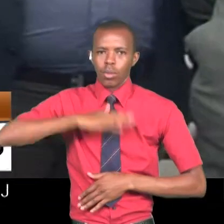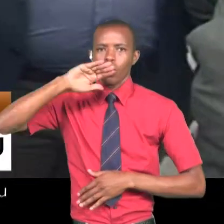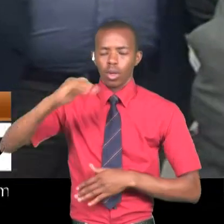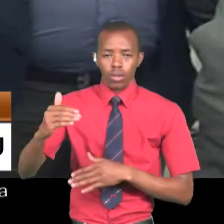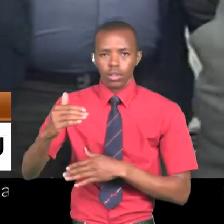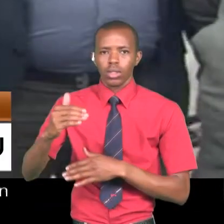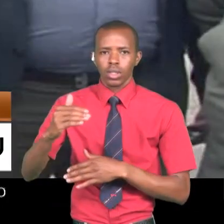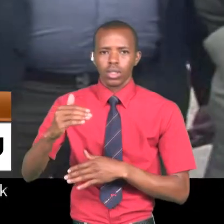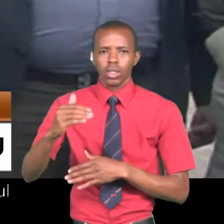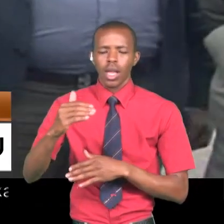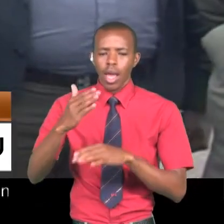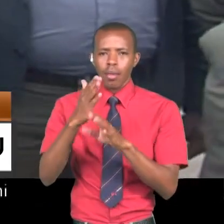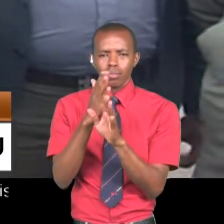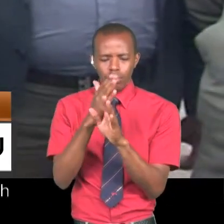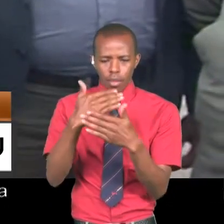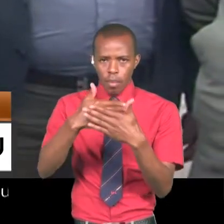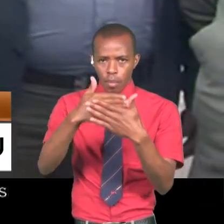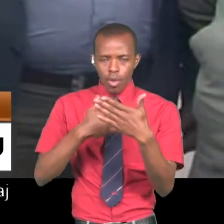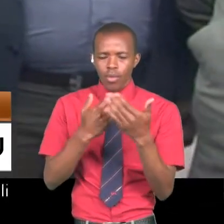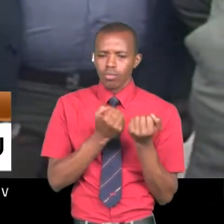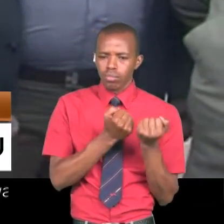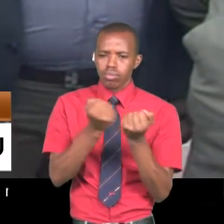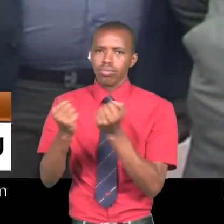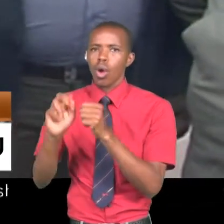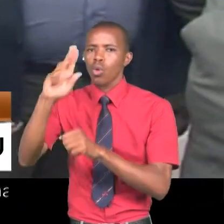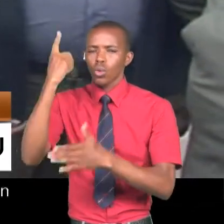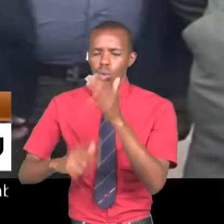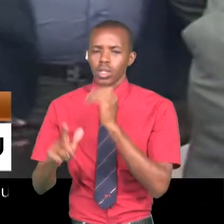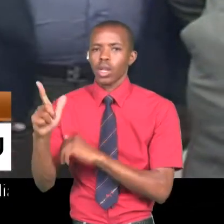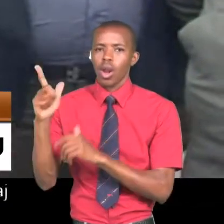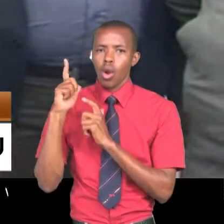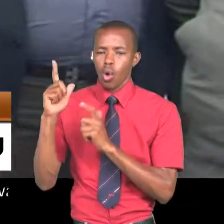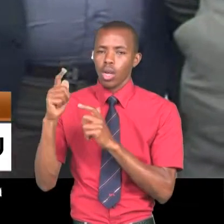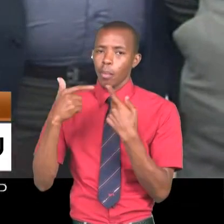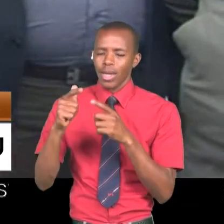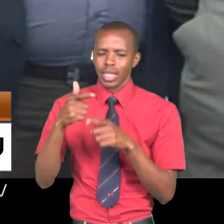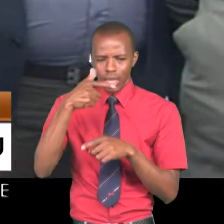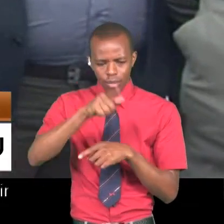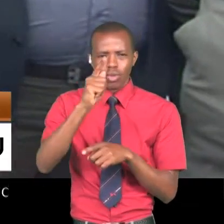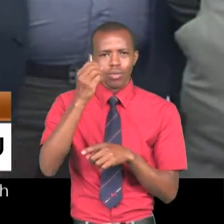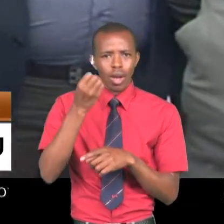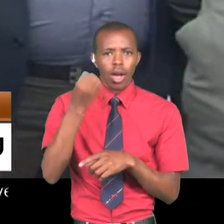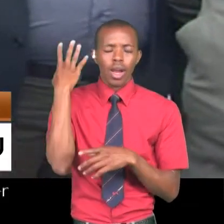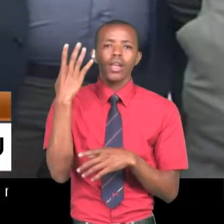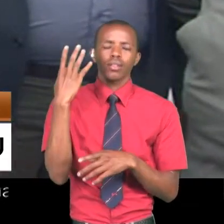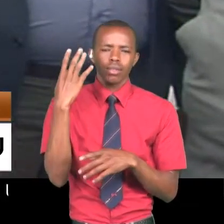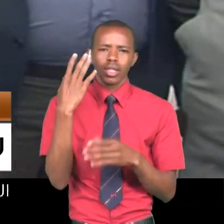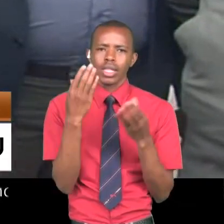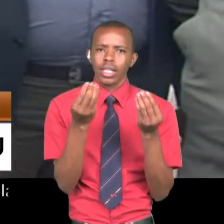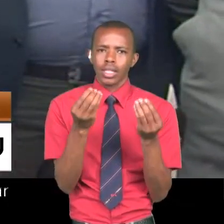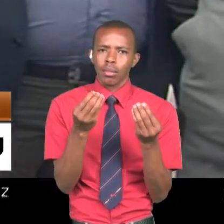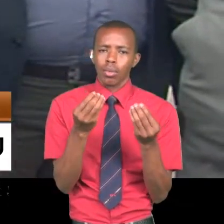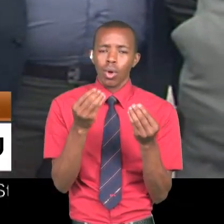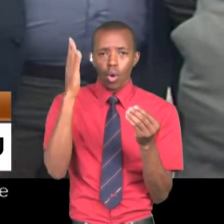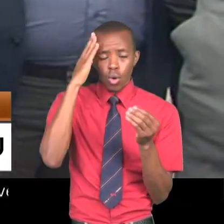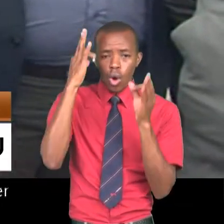huko mbeleni. Wamekua kisafirisha na lori. Lakini labda wamekundua kwamba ni raisi kwa kundua